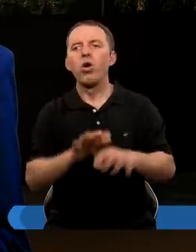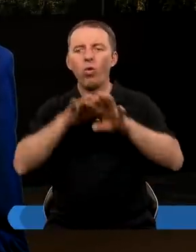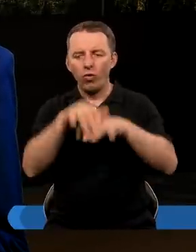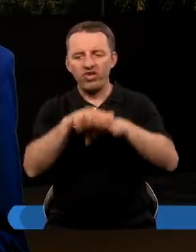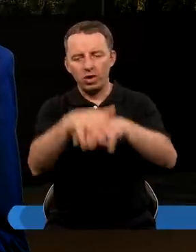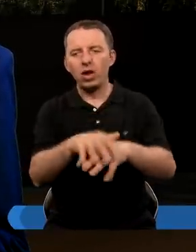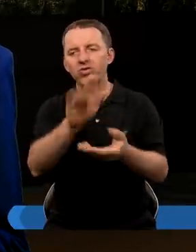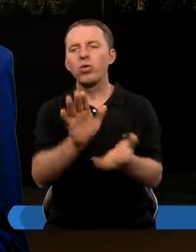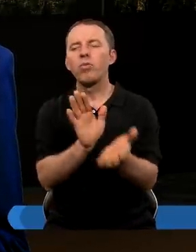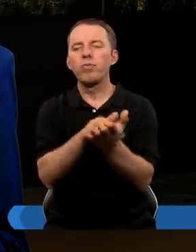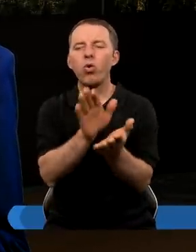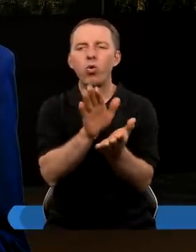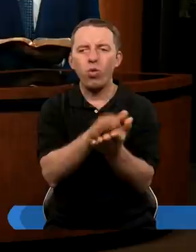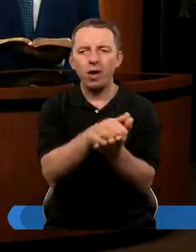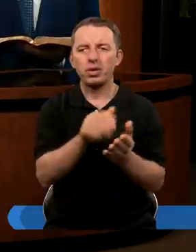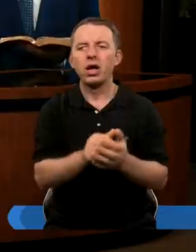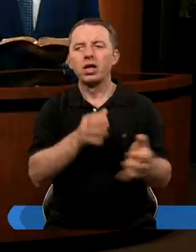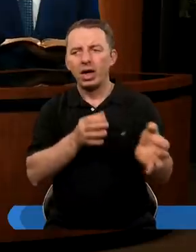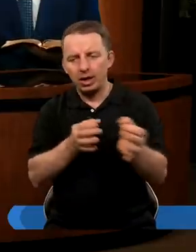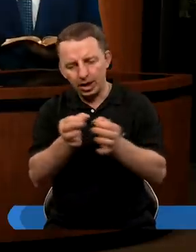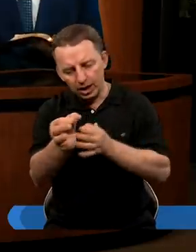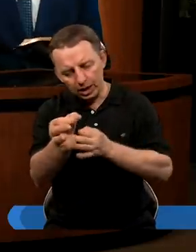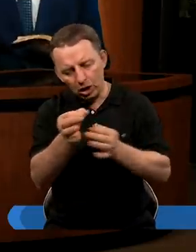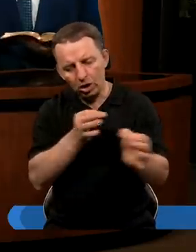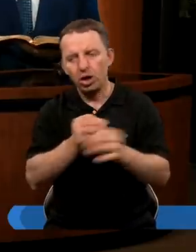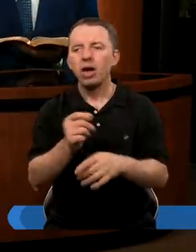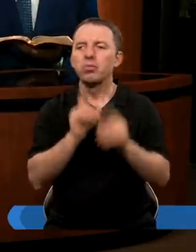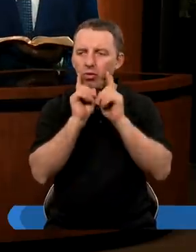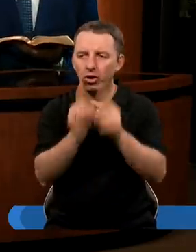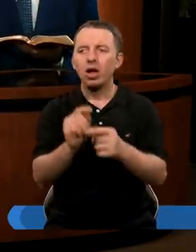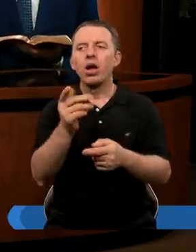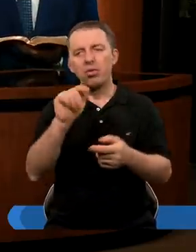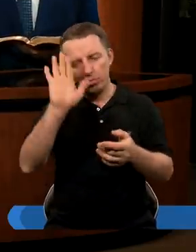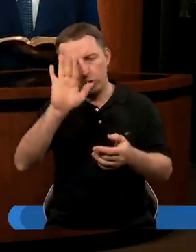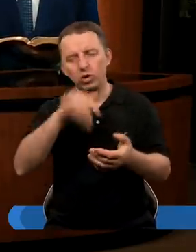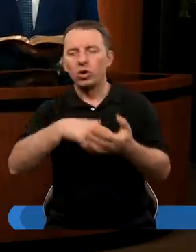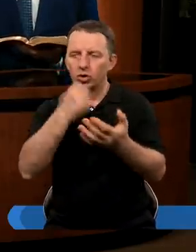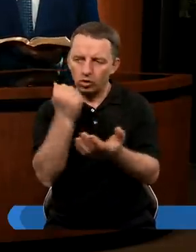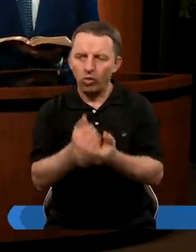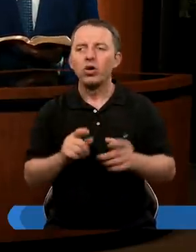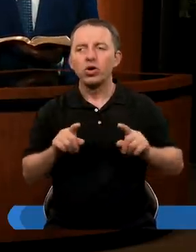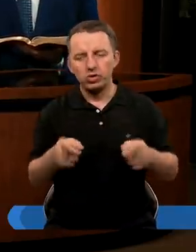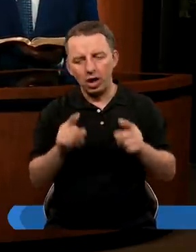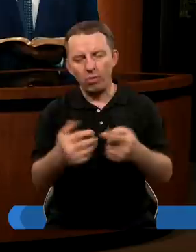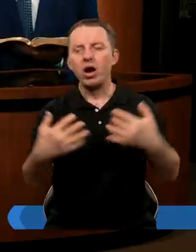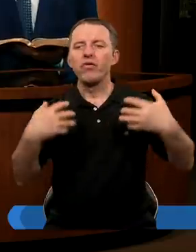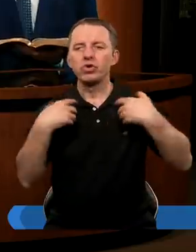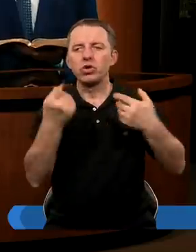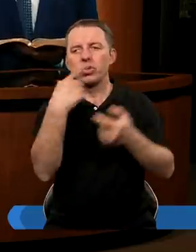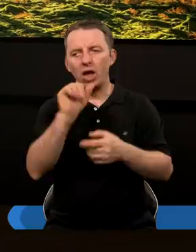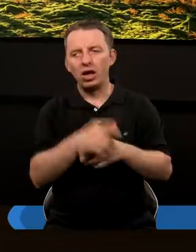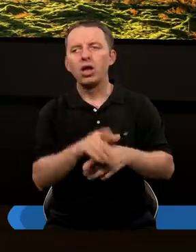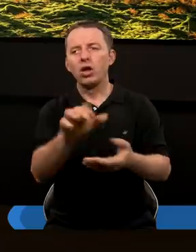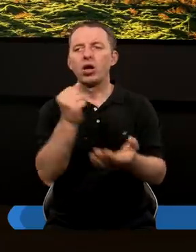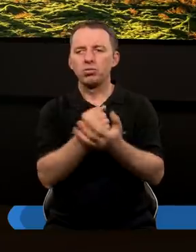uwikłać w tą zasadzkę. Także historia okazuje, że Bóg znowu działa w życiu Daniela.